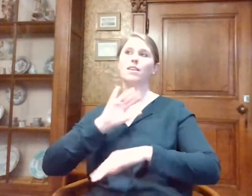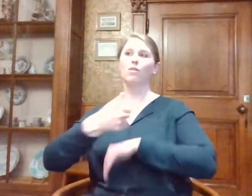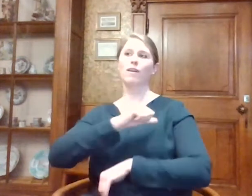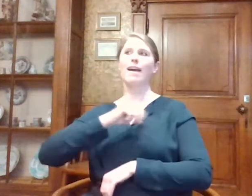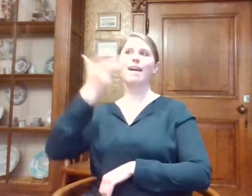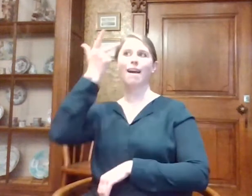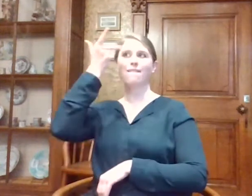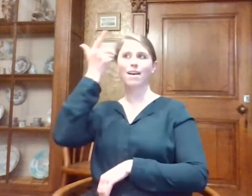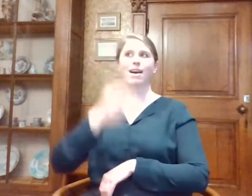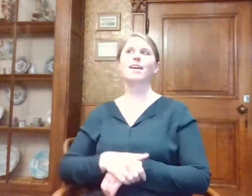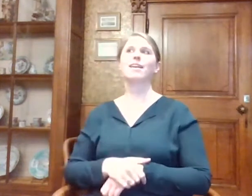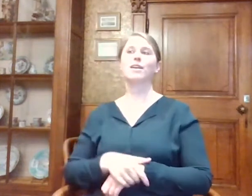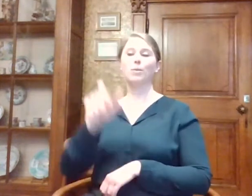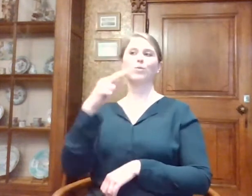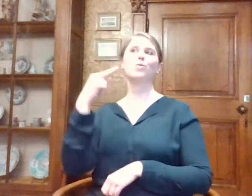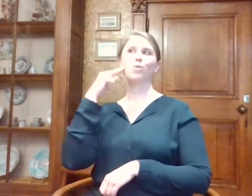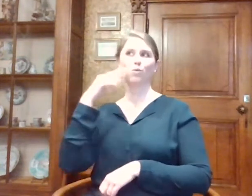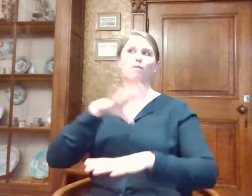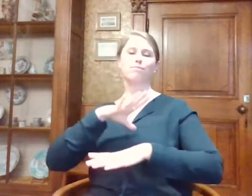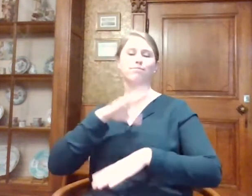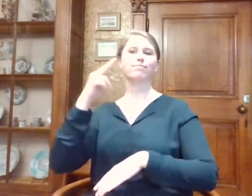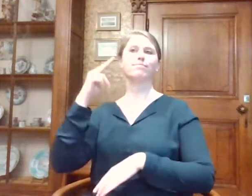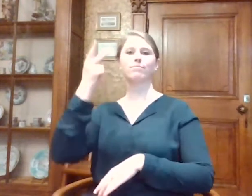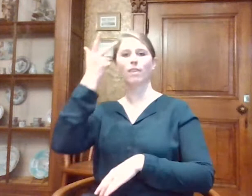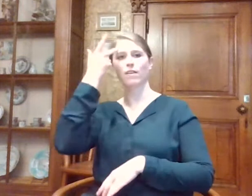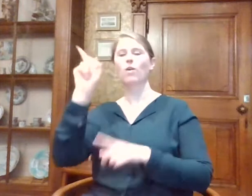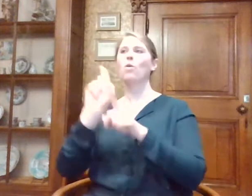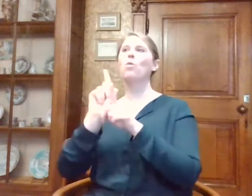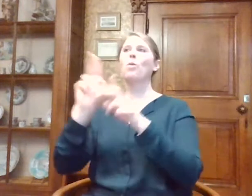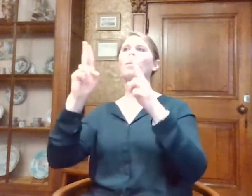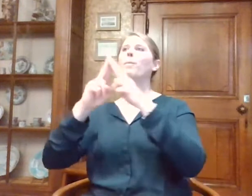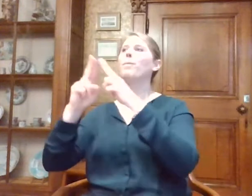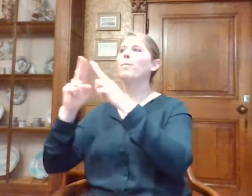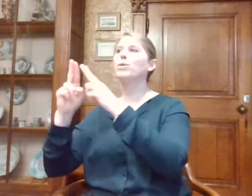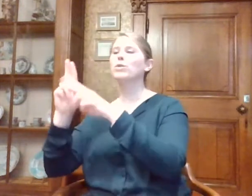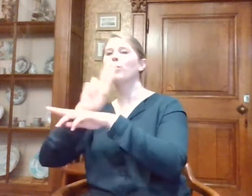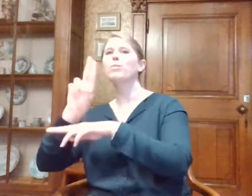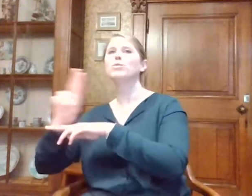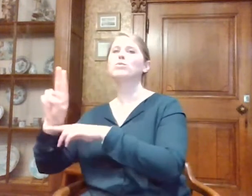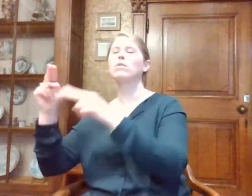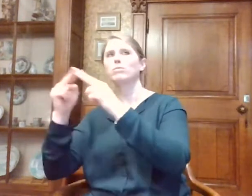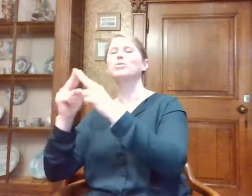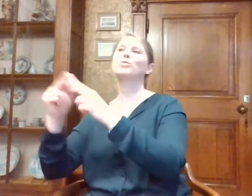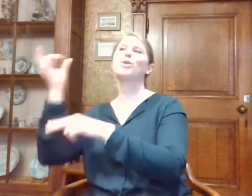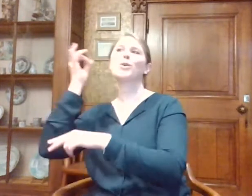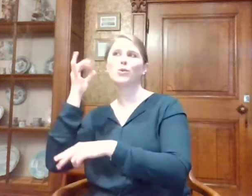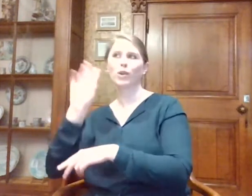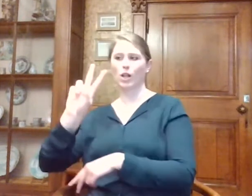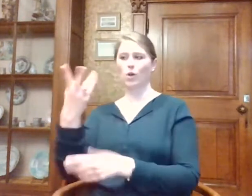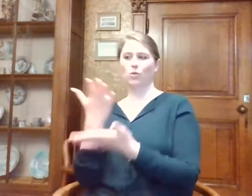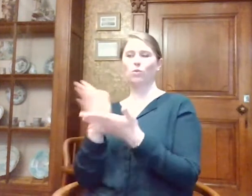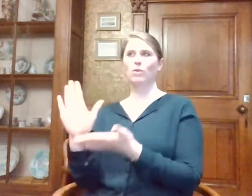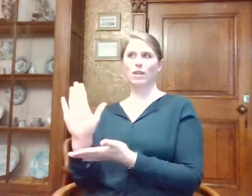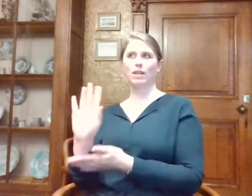ervaringen als doven. Ook tijdens culturele bezoeken onder andere. En het tweede deel ligt dan eigenlijk vast. wordt